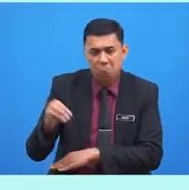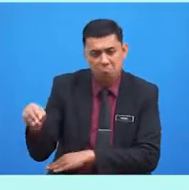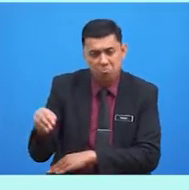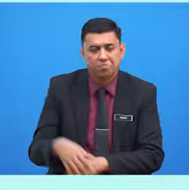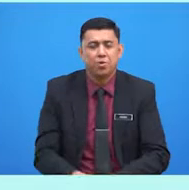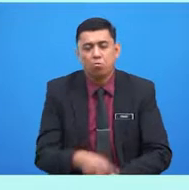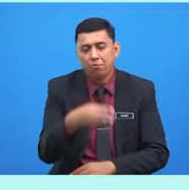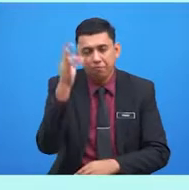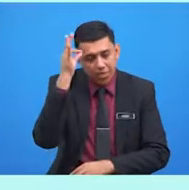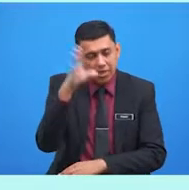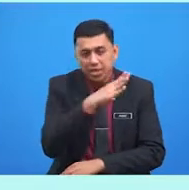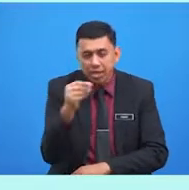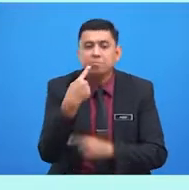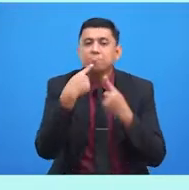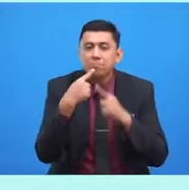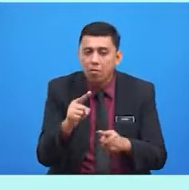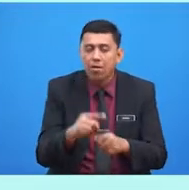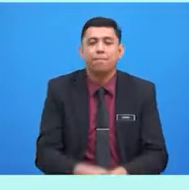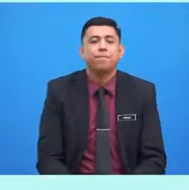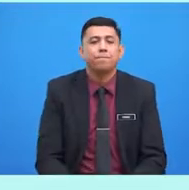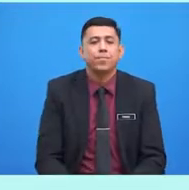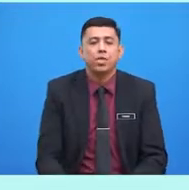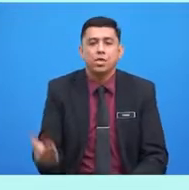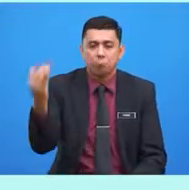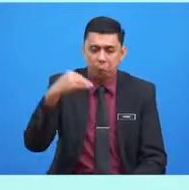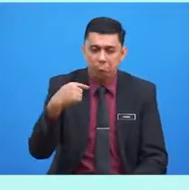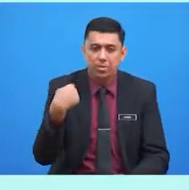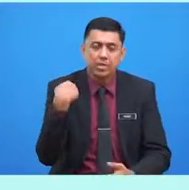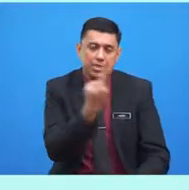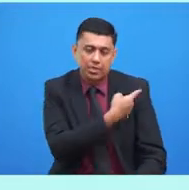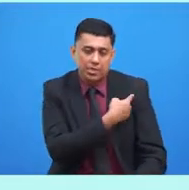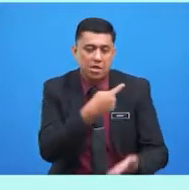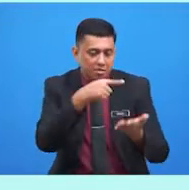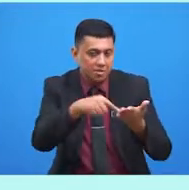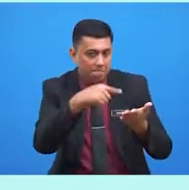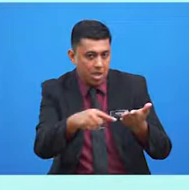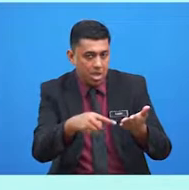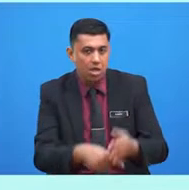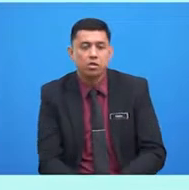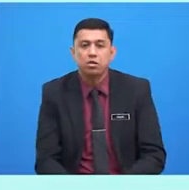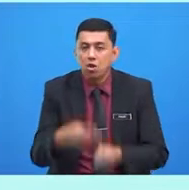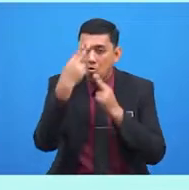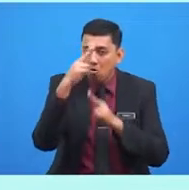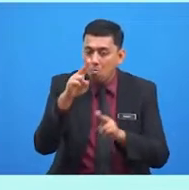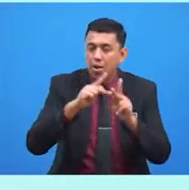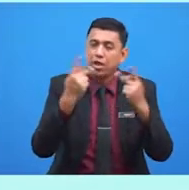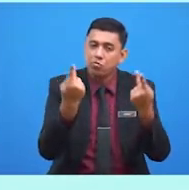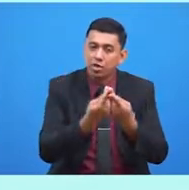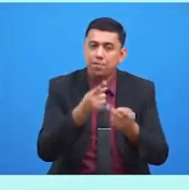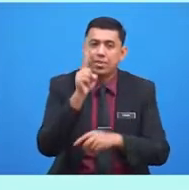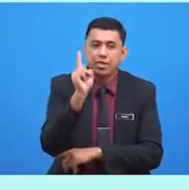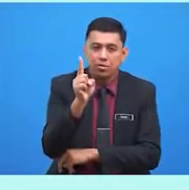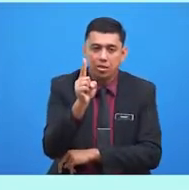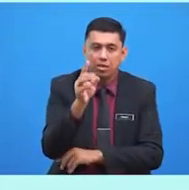jawab. Jom kita semak jawapannya. Hormat keluarga. Pertama,